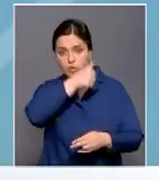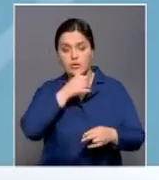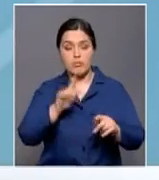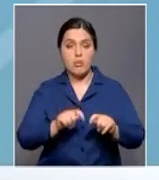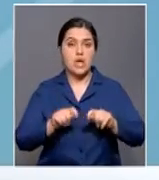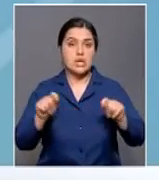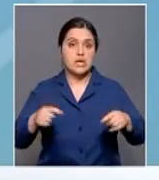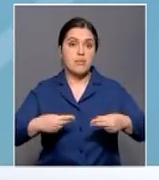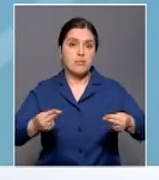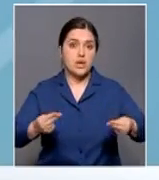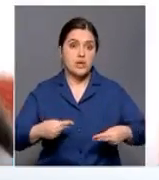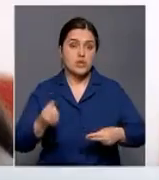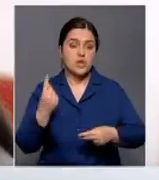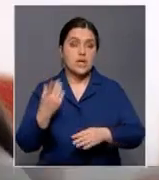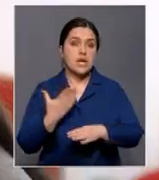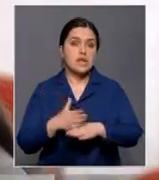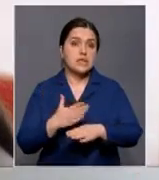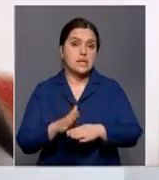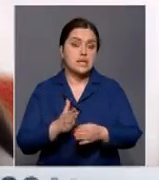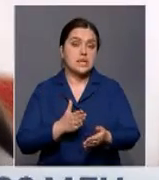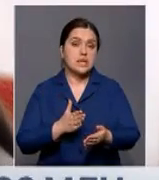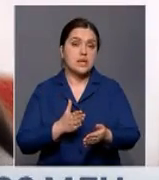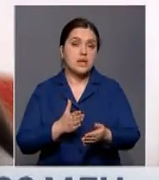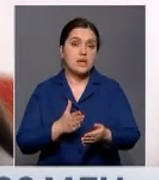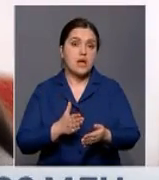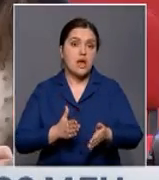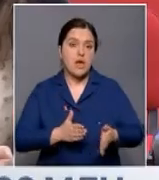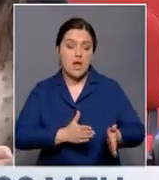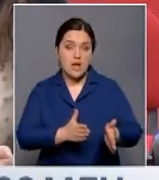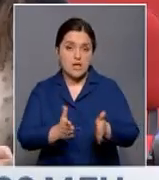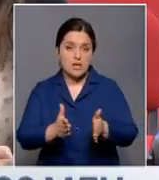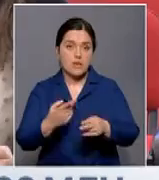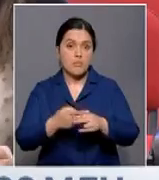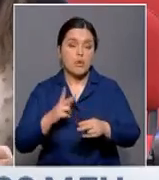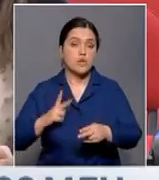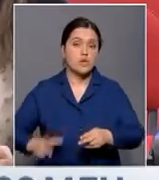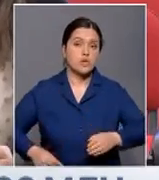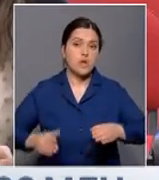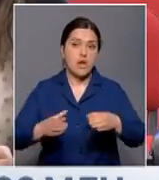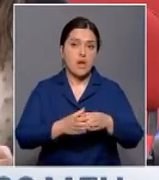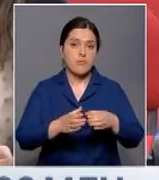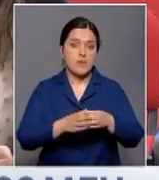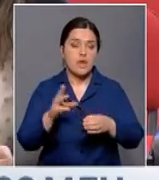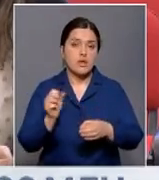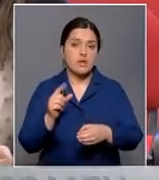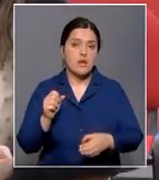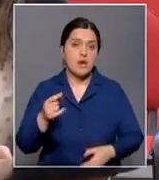и подписана еще одна кредитная линия с одной из дочерних компаний Казагра.